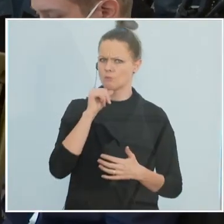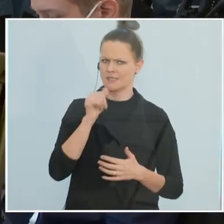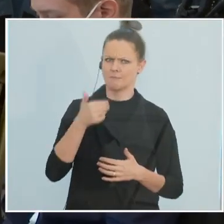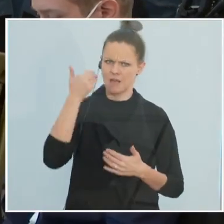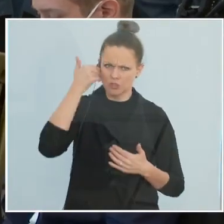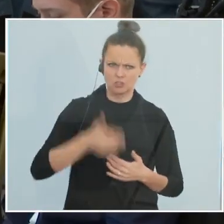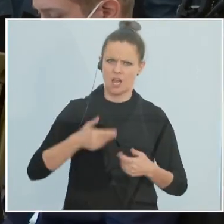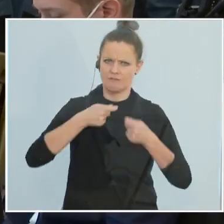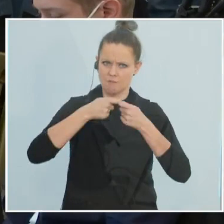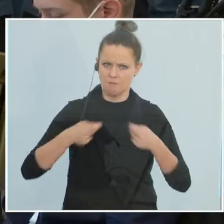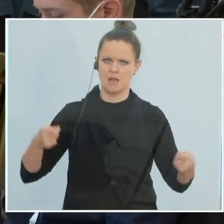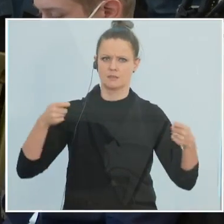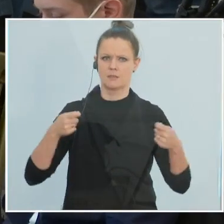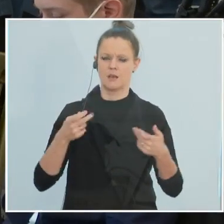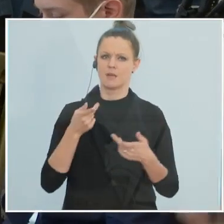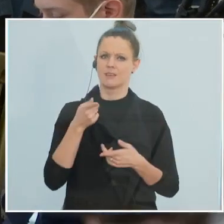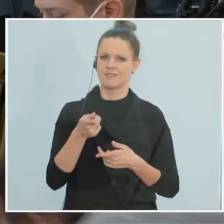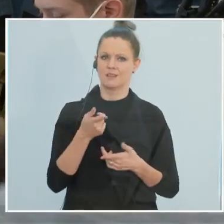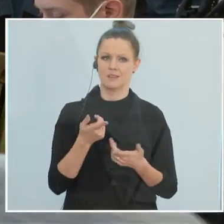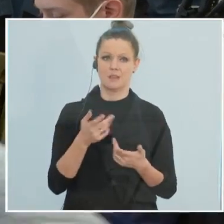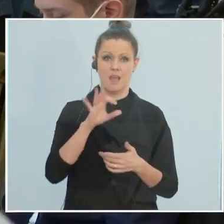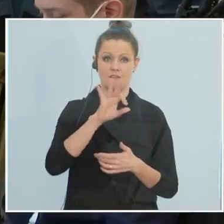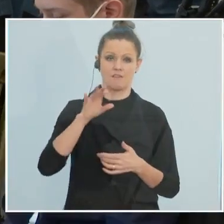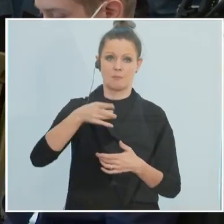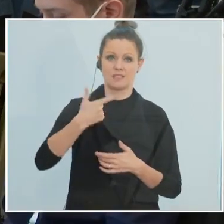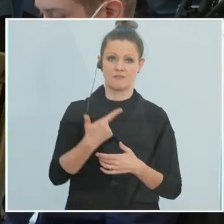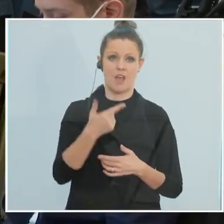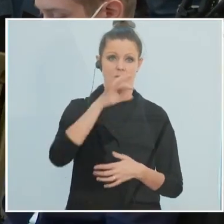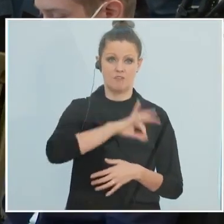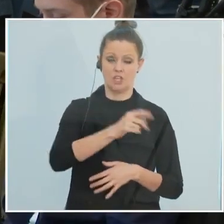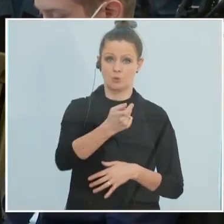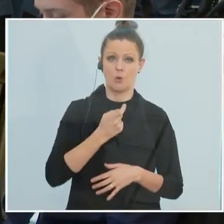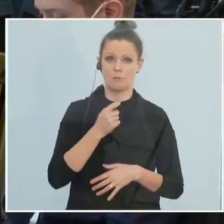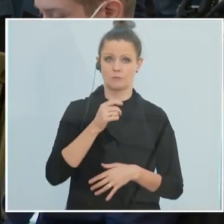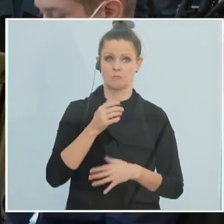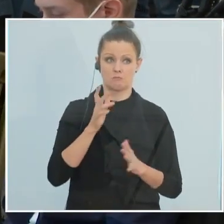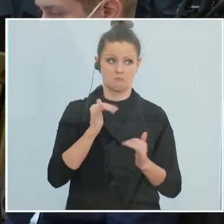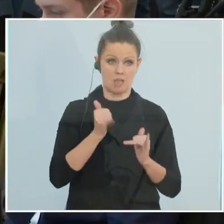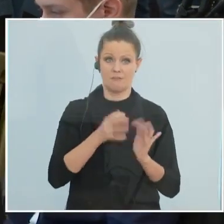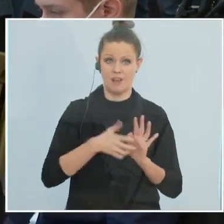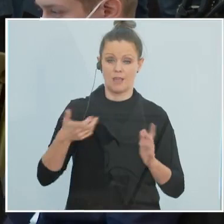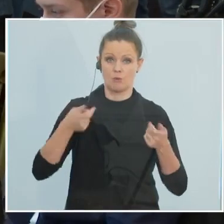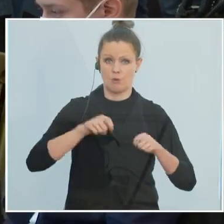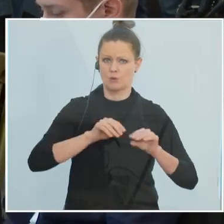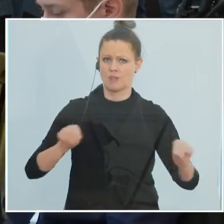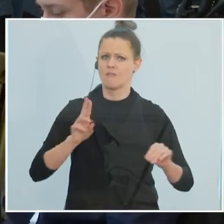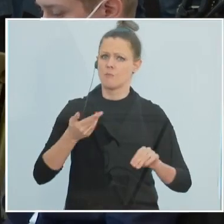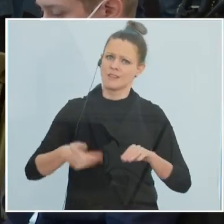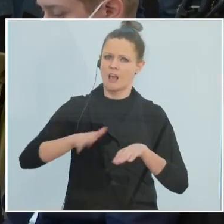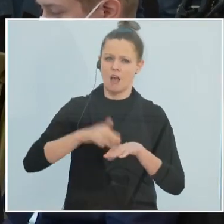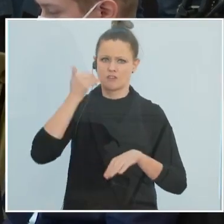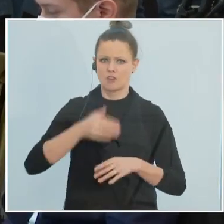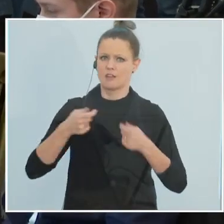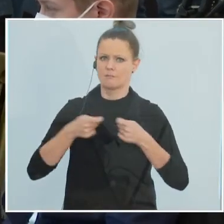schärfere Maßnahme? Die einzige wirkliche Verschärfung ist ja jetzt die FFP2-Maskenpflicht eigentlich im Verlängerungs-Lockdown. Also warum nicht noch schärfere